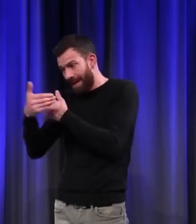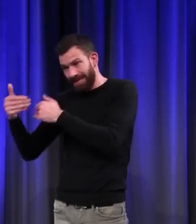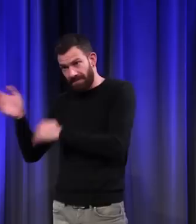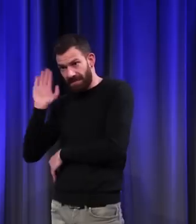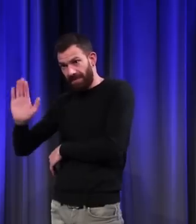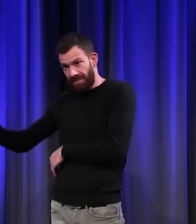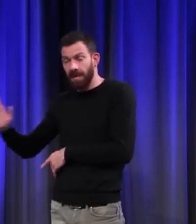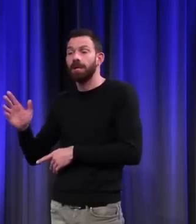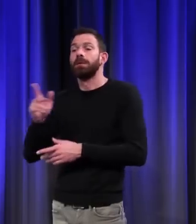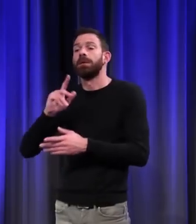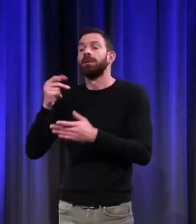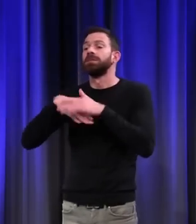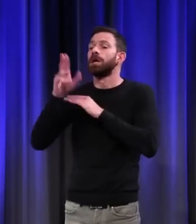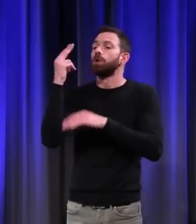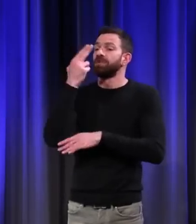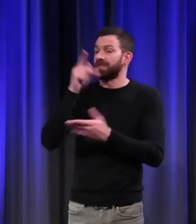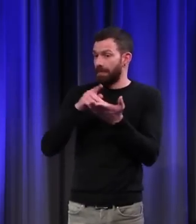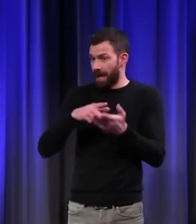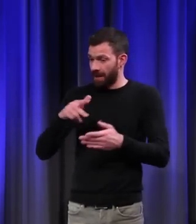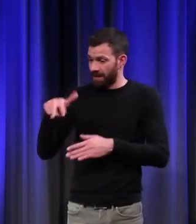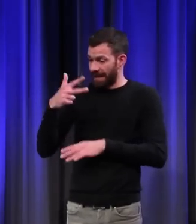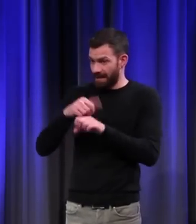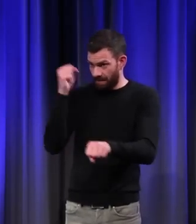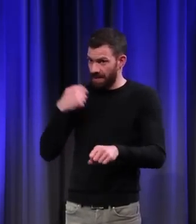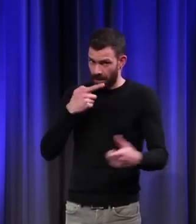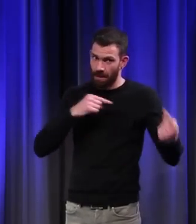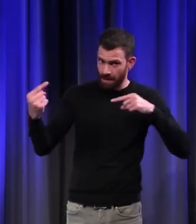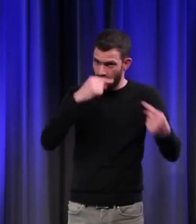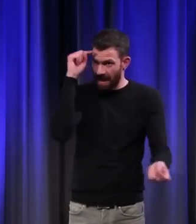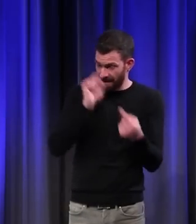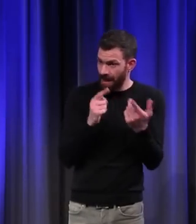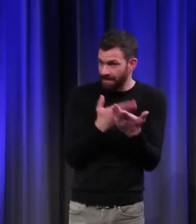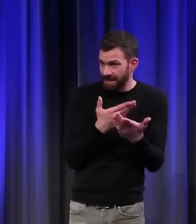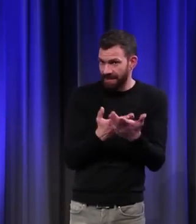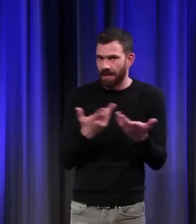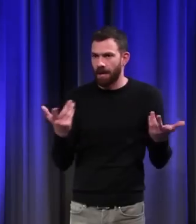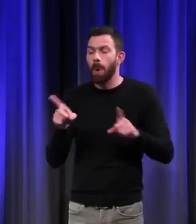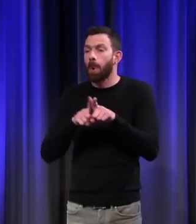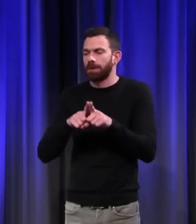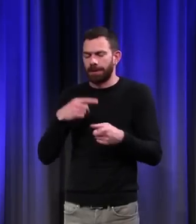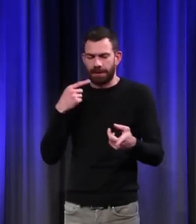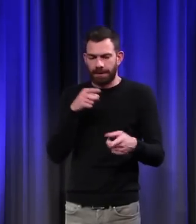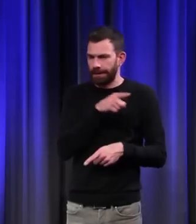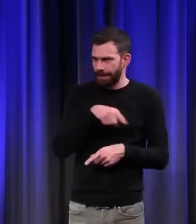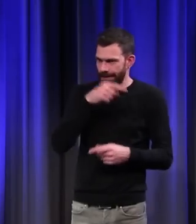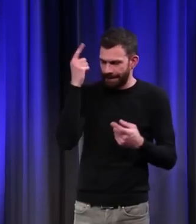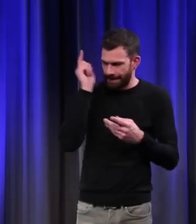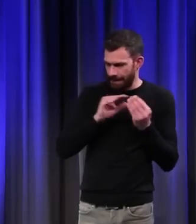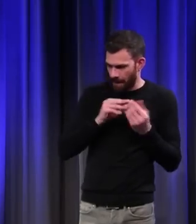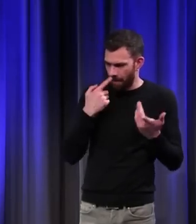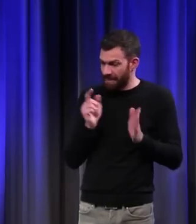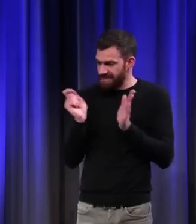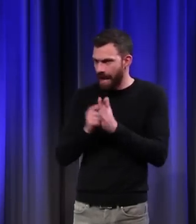au XIIIe siècle, on parle de cela. On se demande est-ce qu'on a droit de faire travailler les animaux le